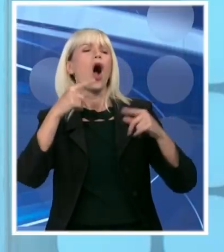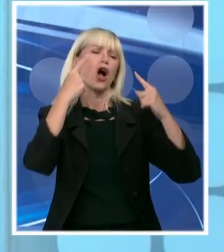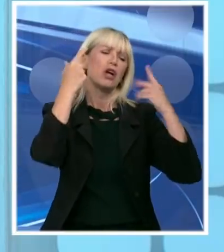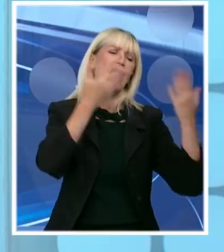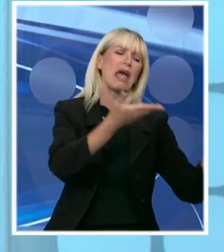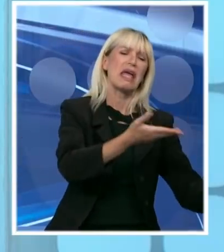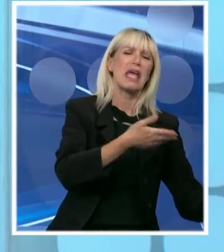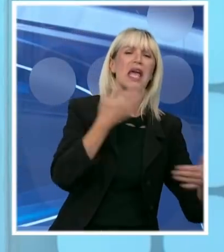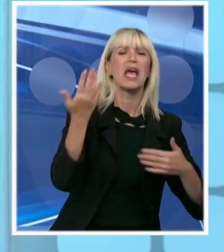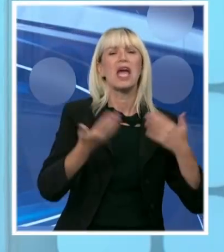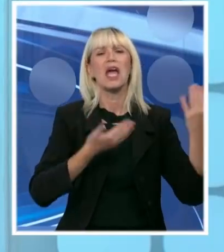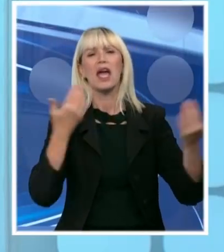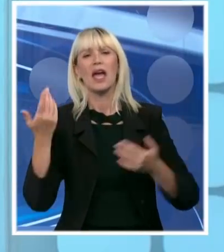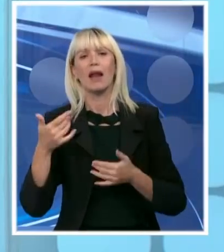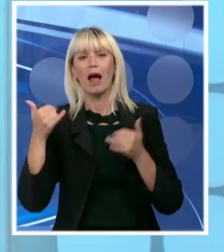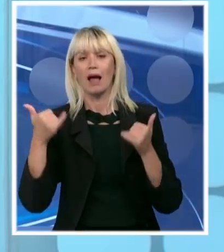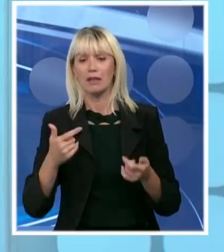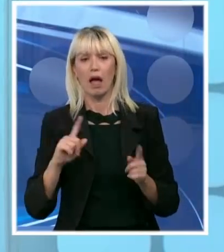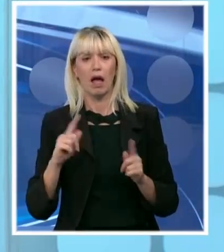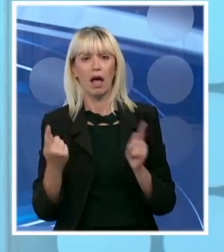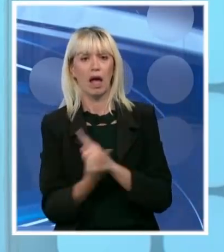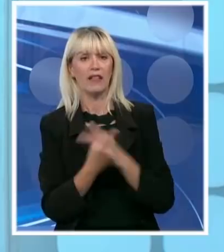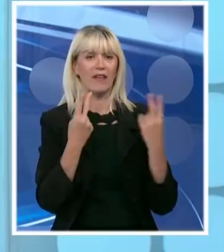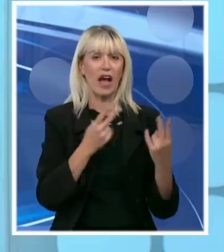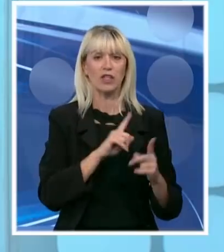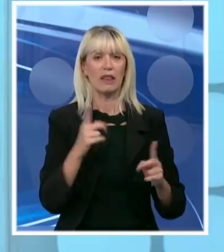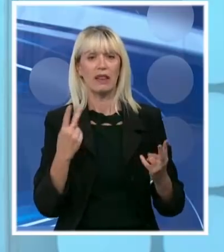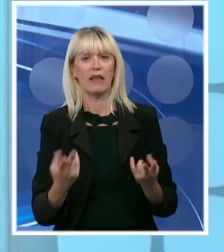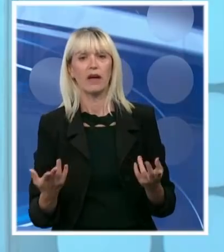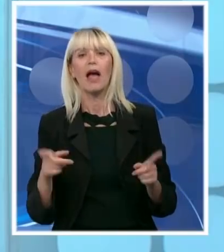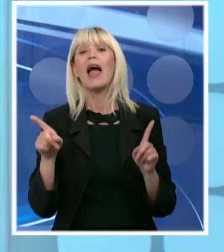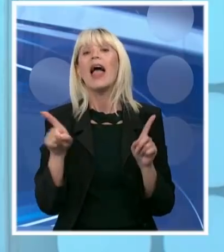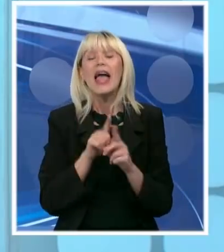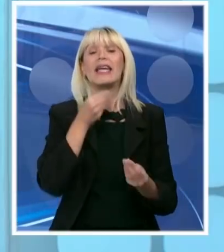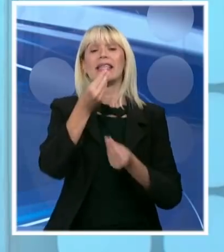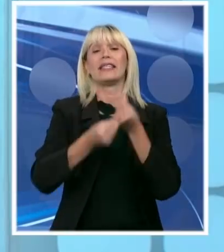najniži po stopi rasta. Tad je bilo važno, a sad nije važno. E tako vam je oko Kosova.